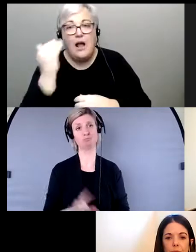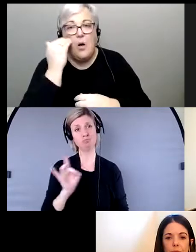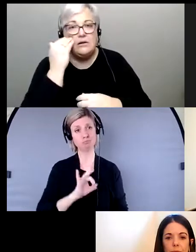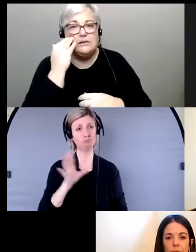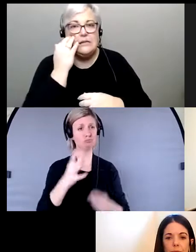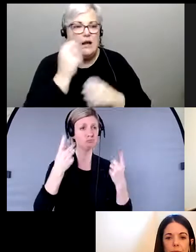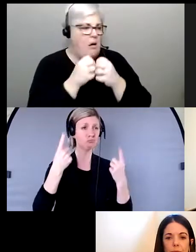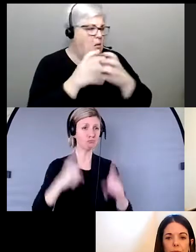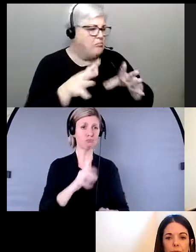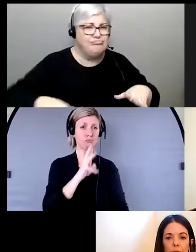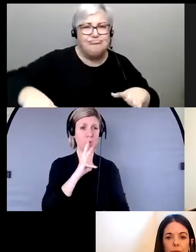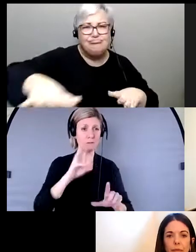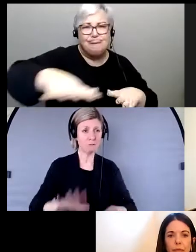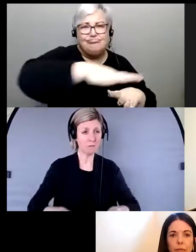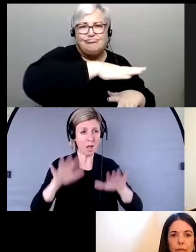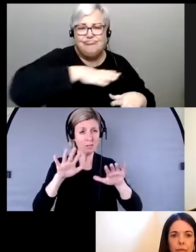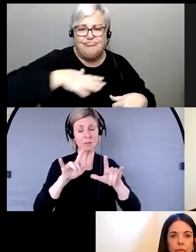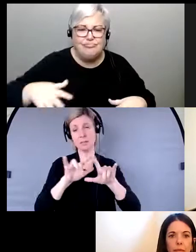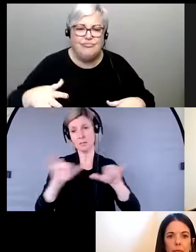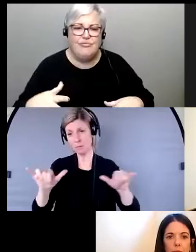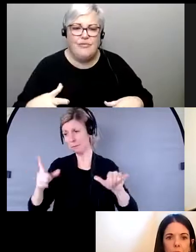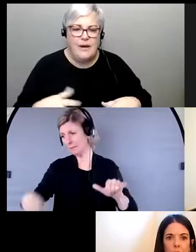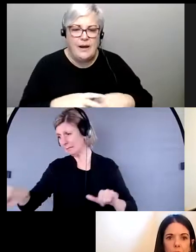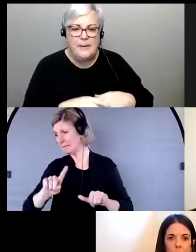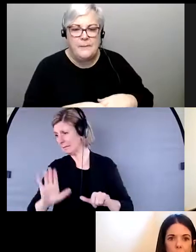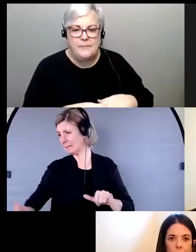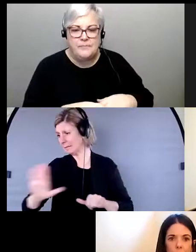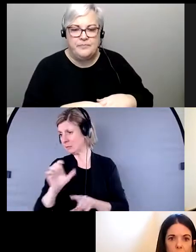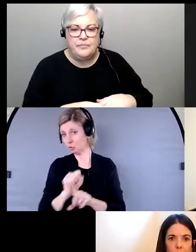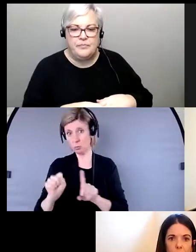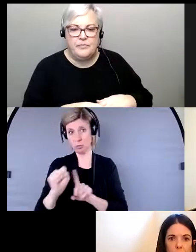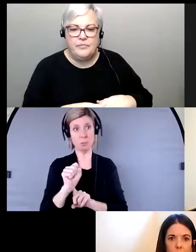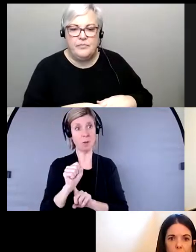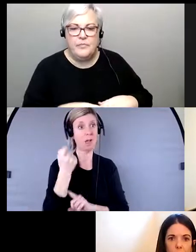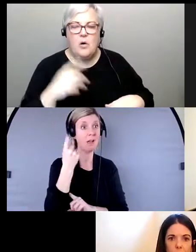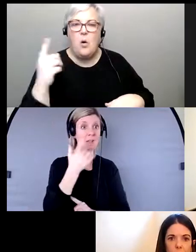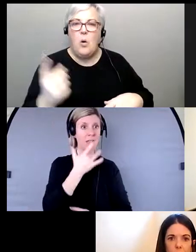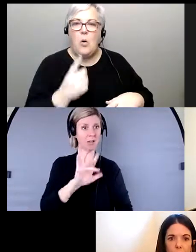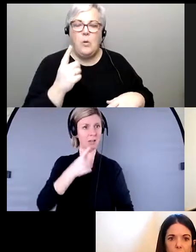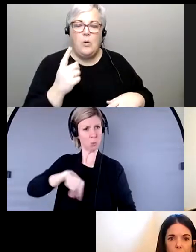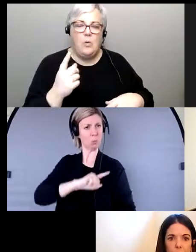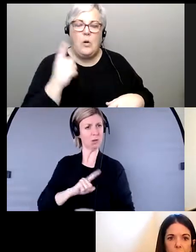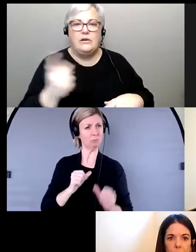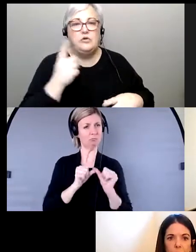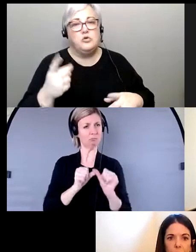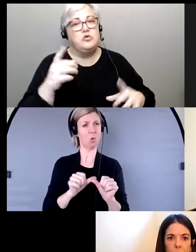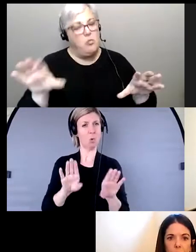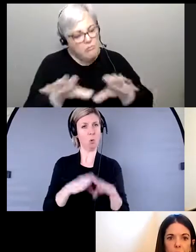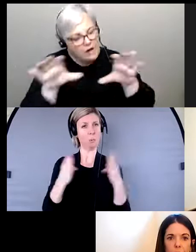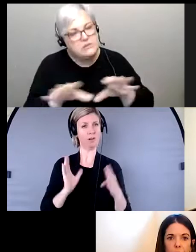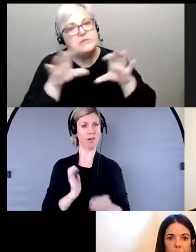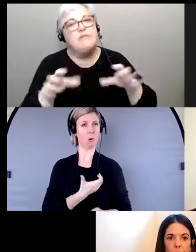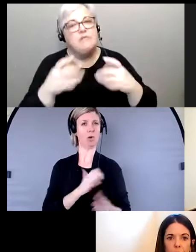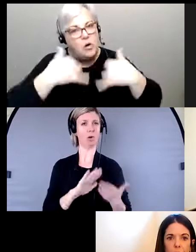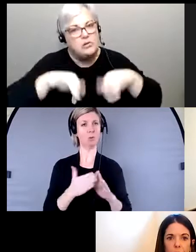vécue à Hyde River et ses effets sur nos clientes, nous sommes toujours actifs. Nous avons encore un